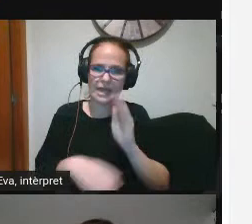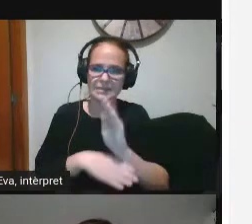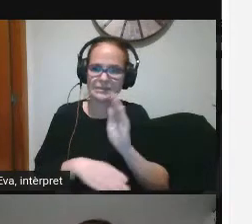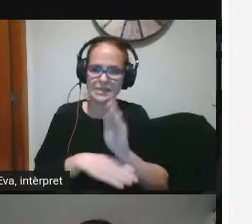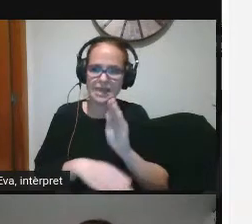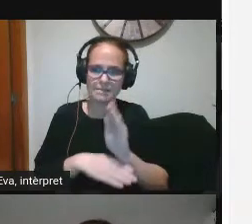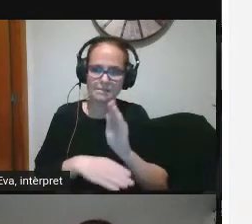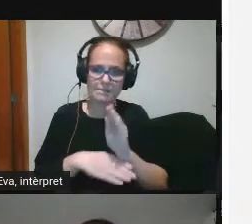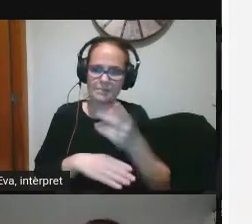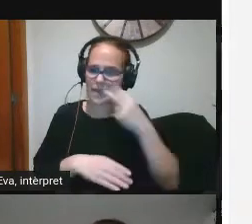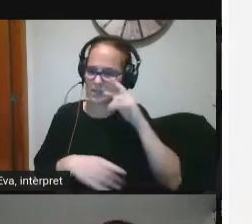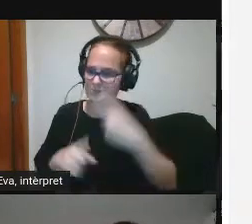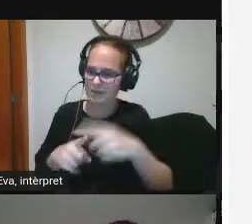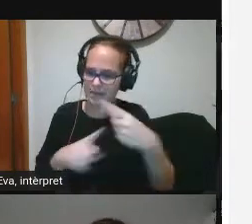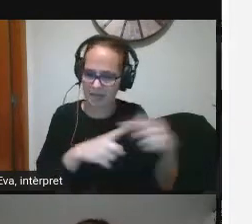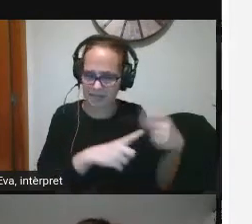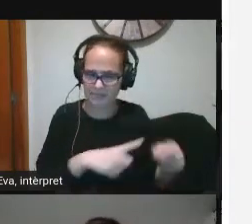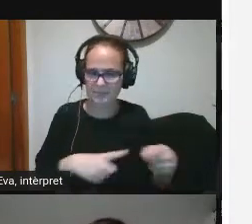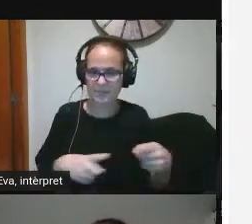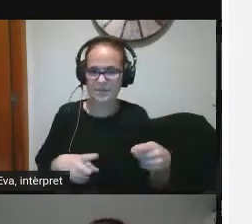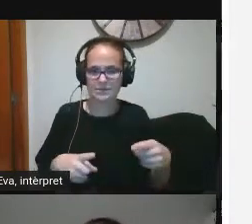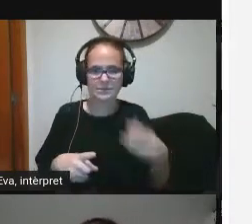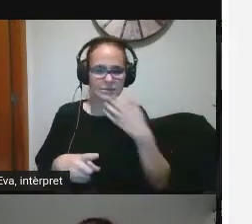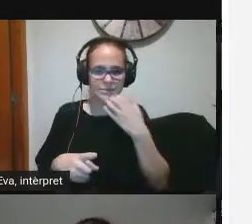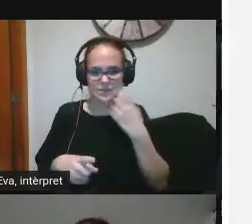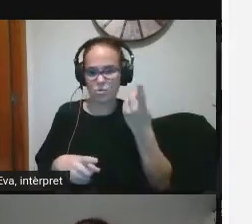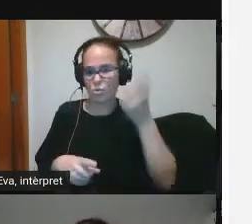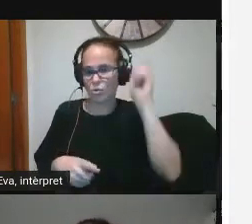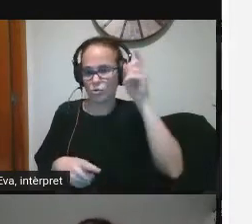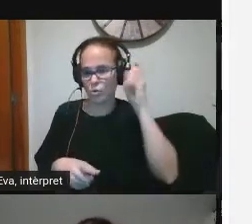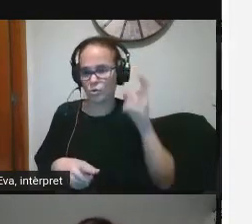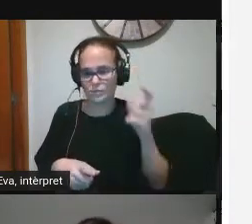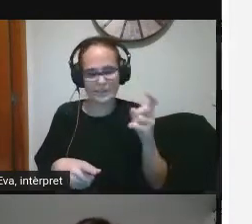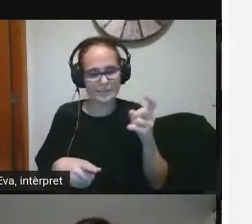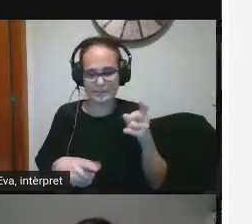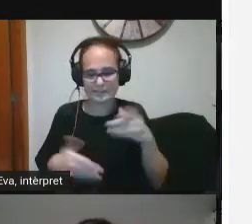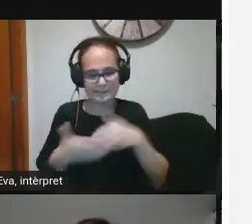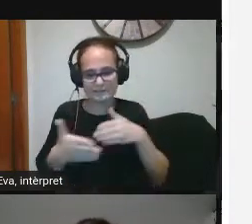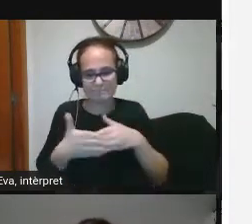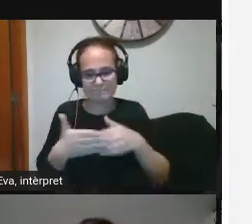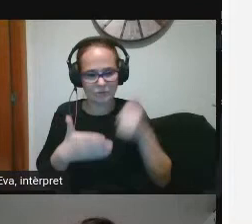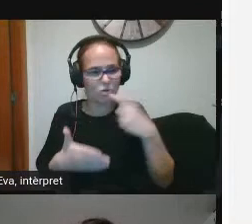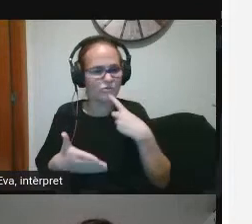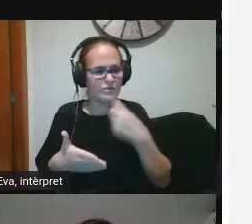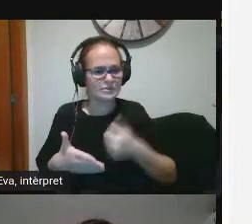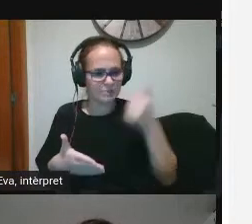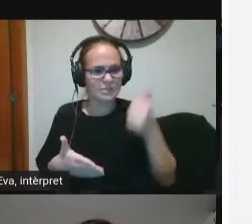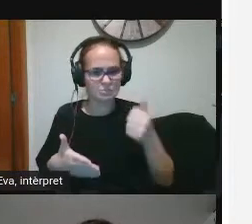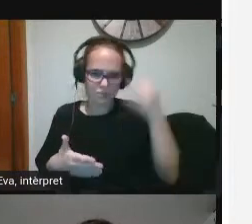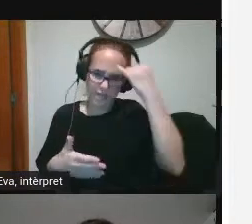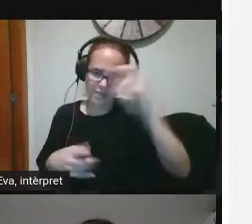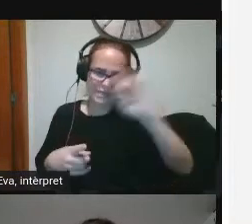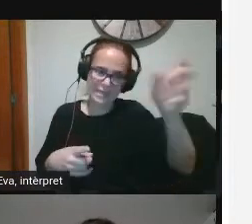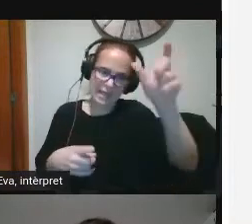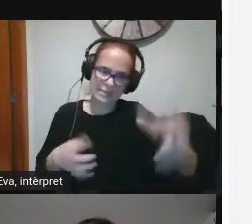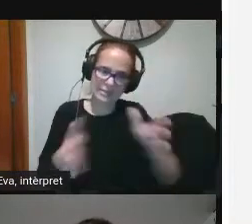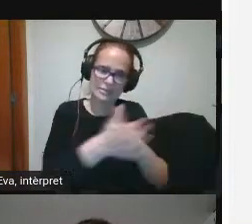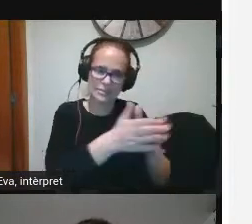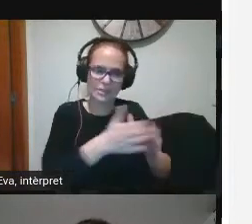compartim experiències Així si tenim algun docent que és més reticent o que li costa una mica més pot agafar idees dels altres